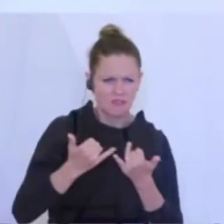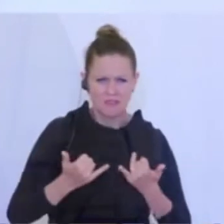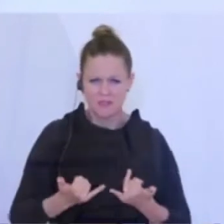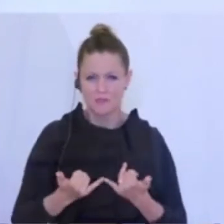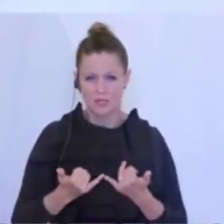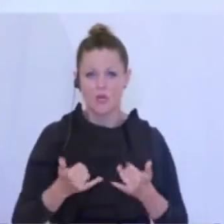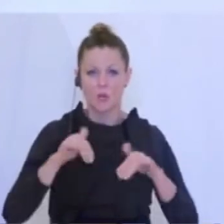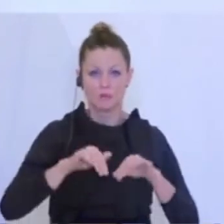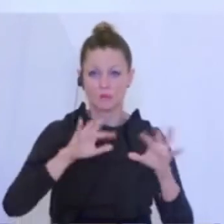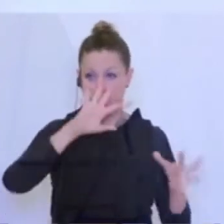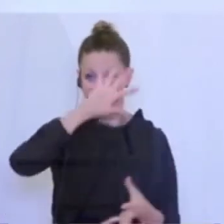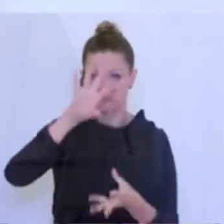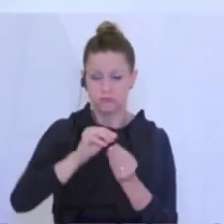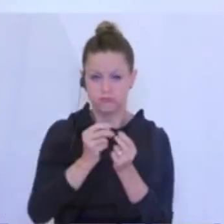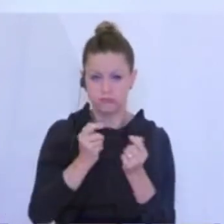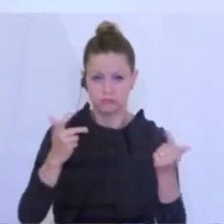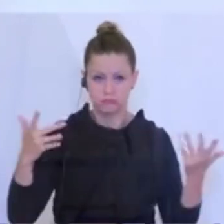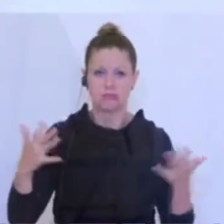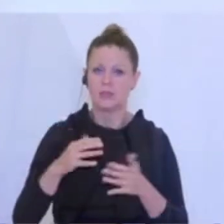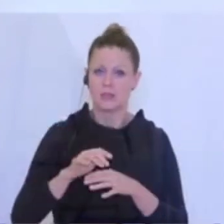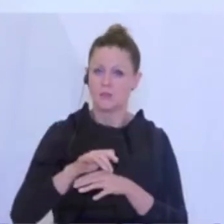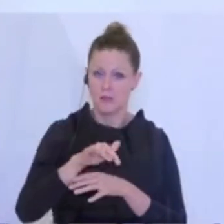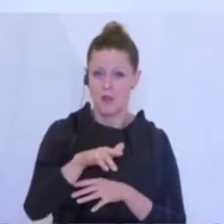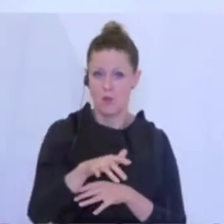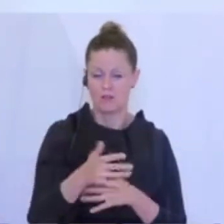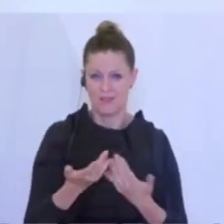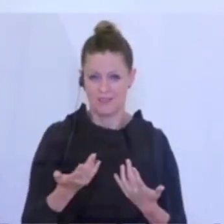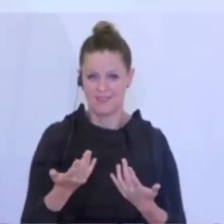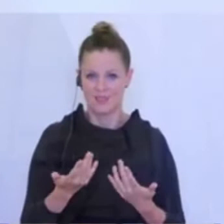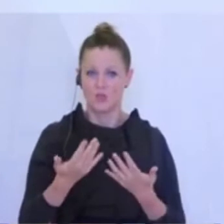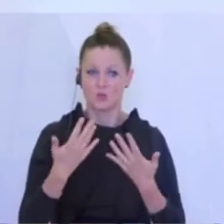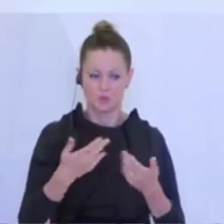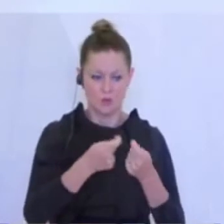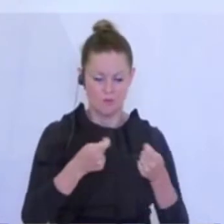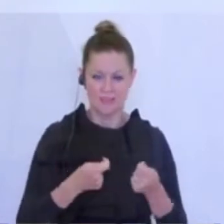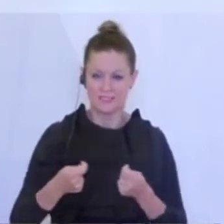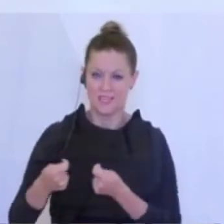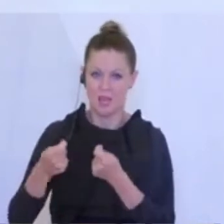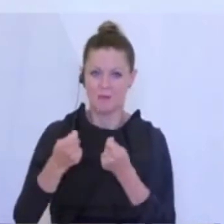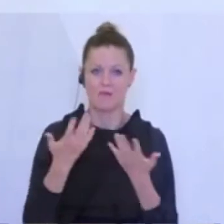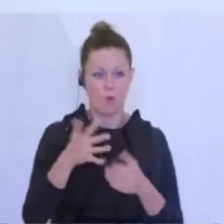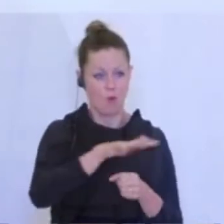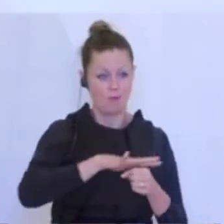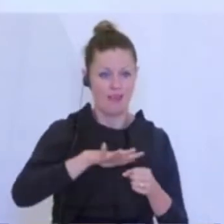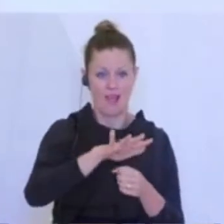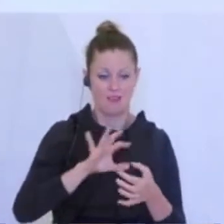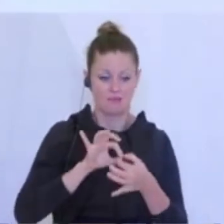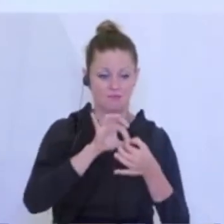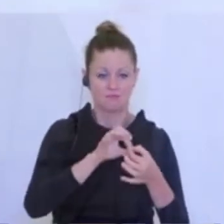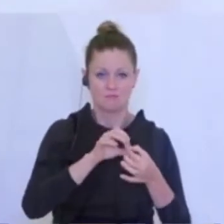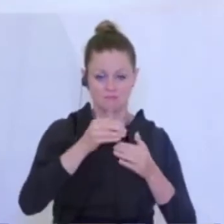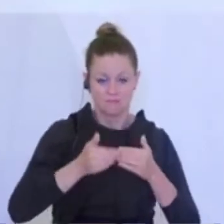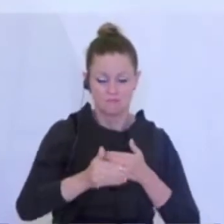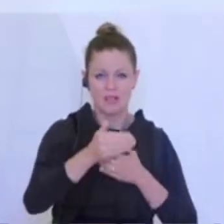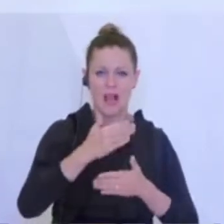muss schon zusammenzählen. Es sind viele hunderte Millionen, um die es geht. Und jede Maßnahme ist so konzipiert, dass sie im Bereich des nächsten halben Jahres